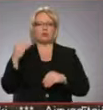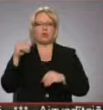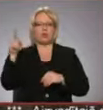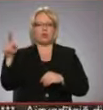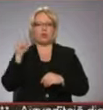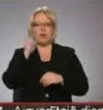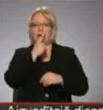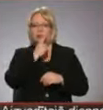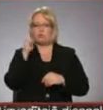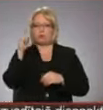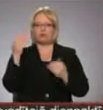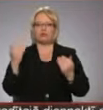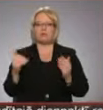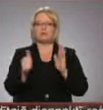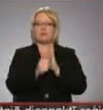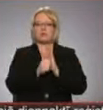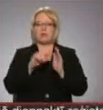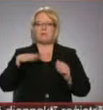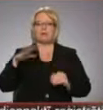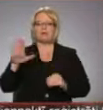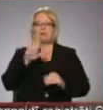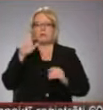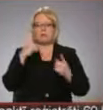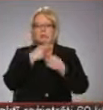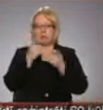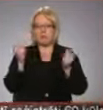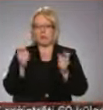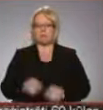Šo sesdienu uzreiz pēc dienas ziņā.